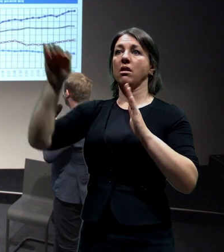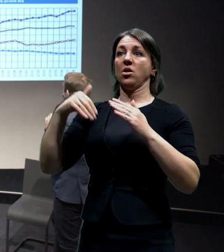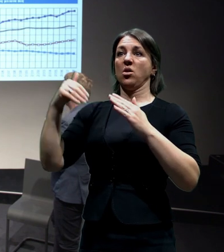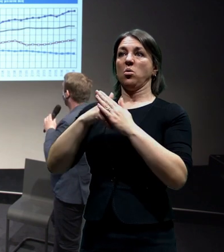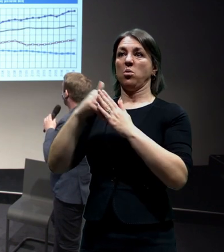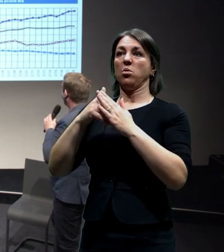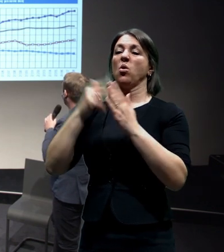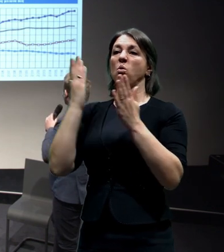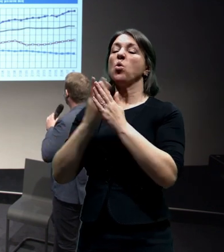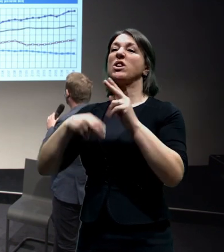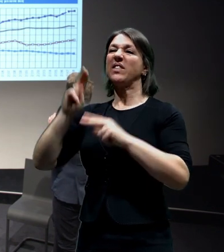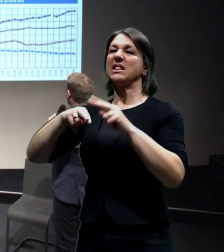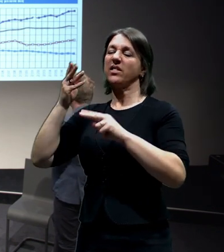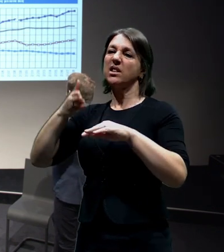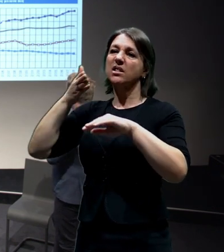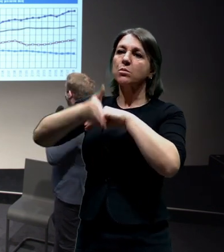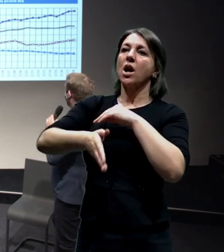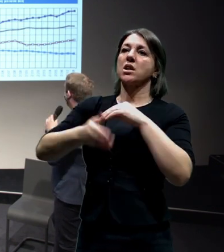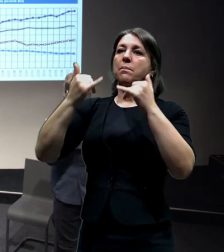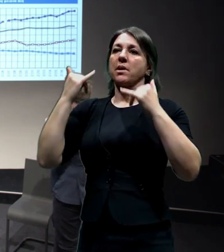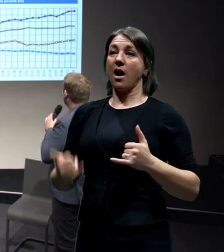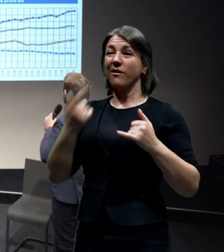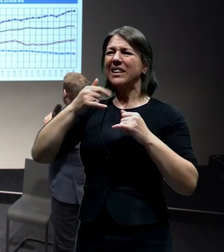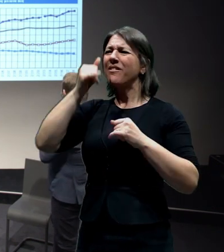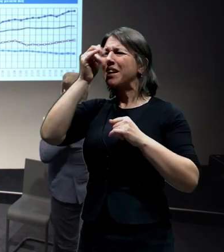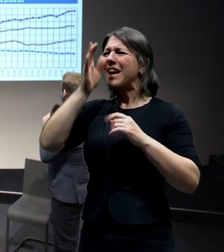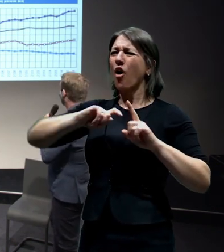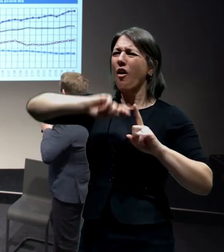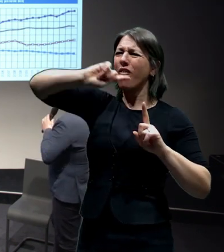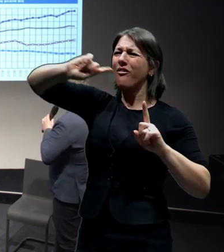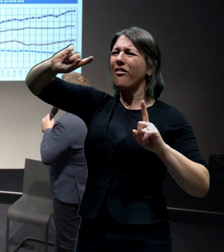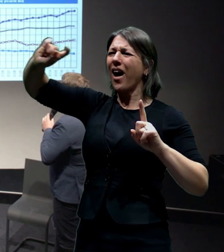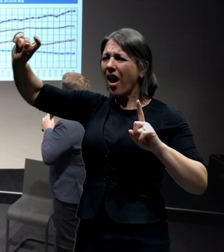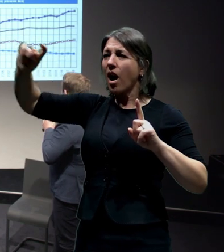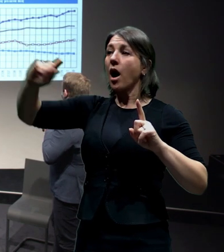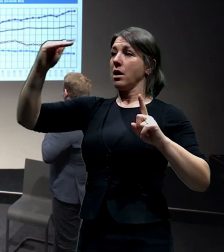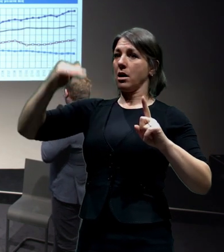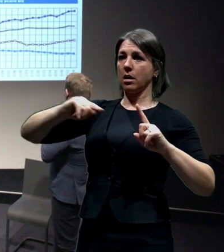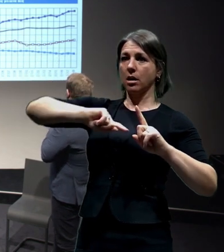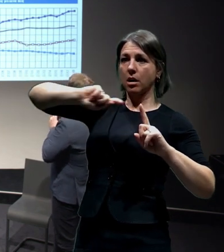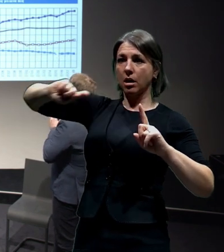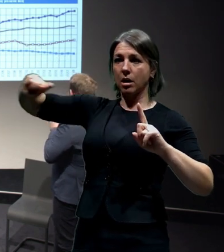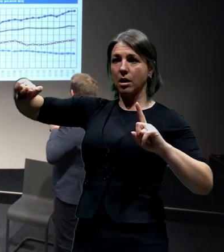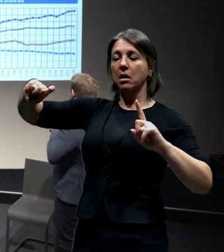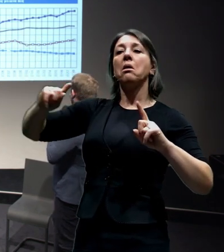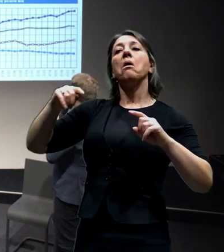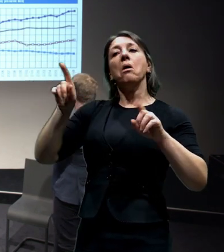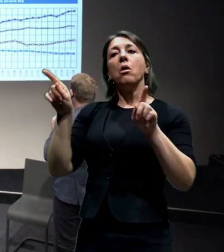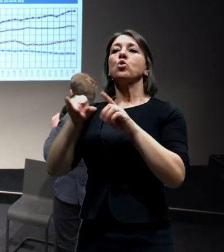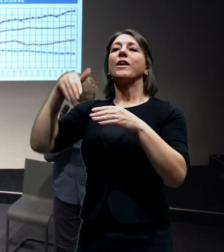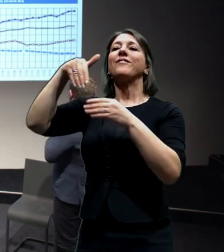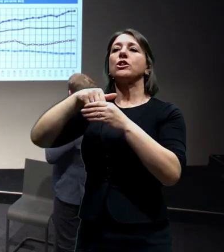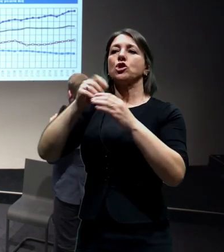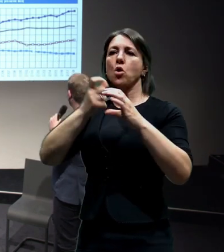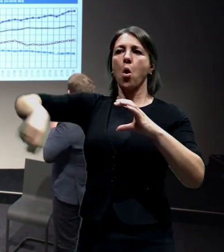vstupy do města, to je ta horní fialová čára, na rozdíl například od vnitřního kordonu města, čili té